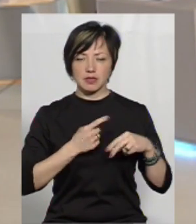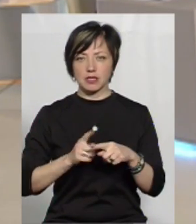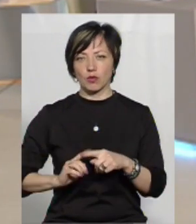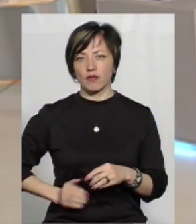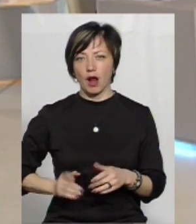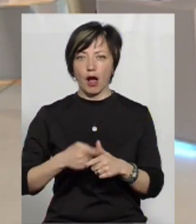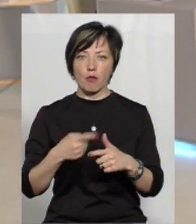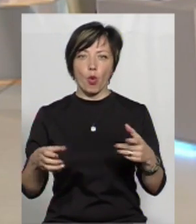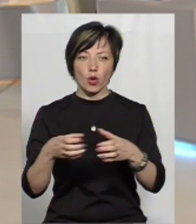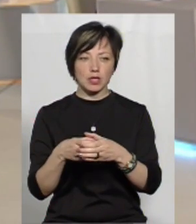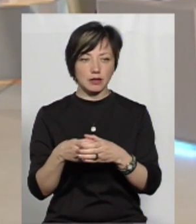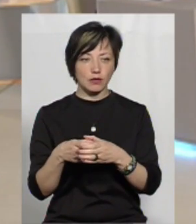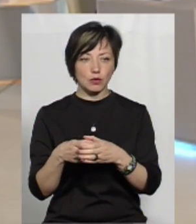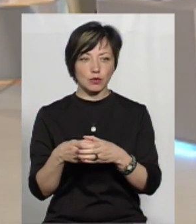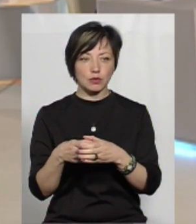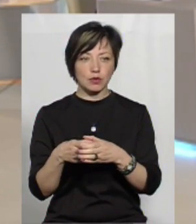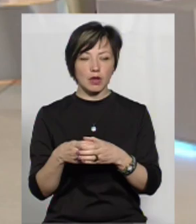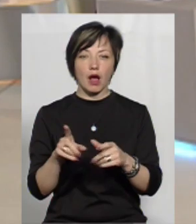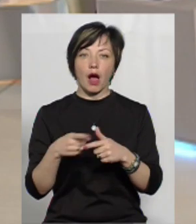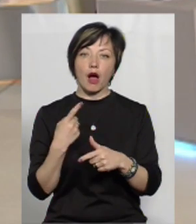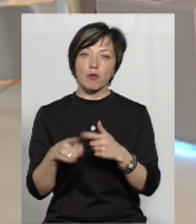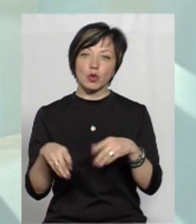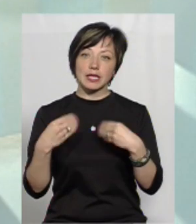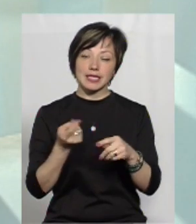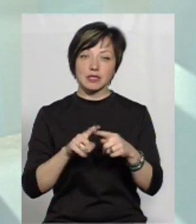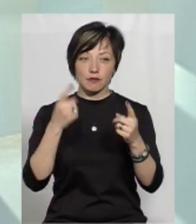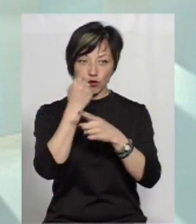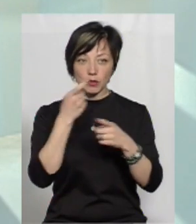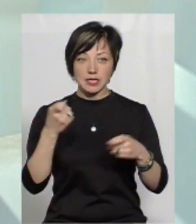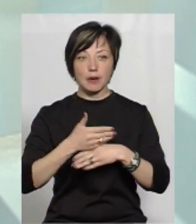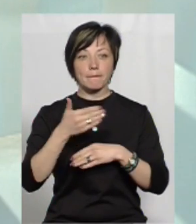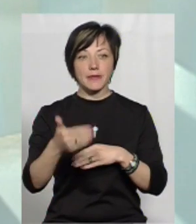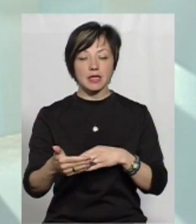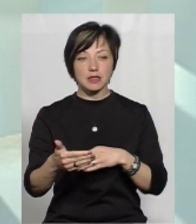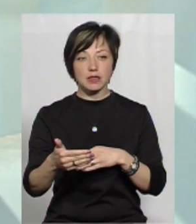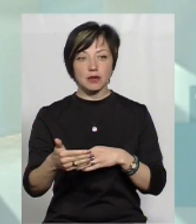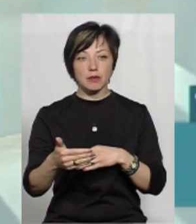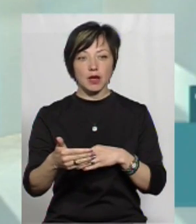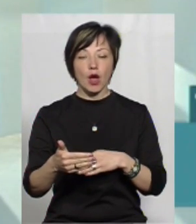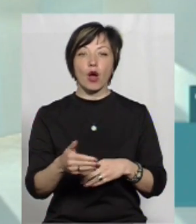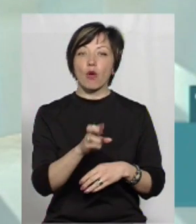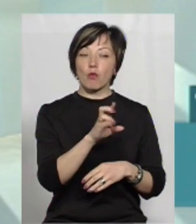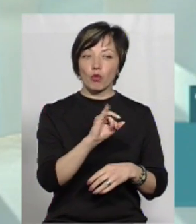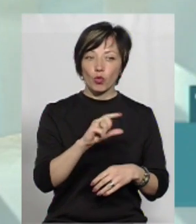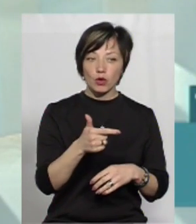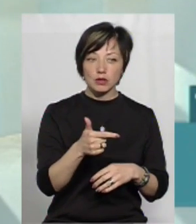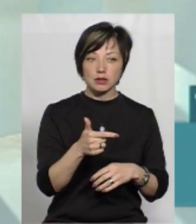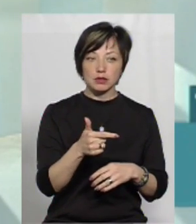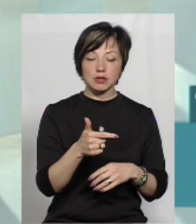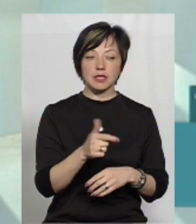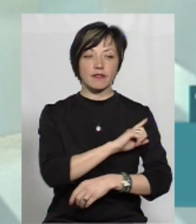даної фірми, або колективу, або надання цієї інформації запізненням, то булінг – це є